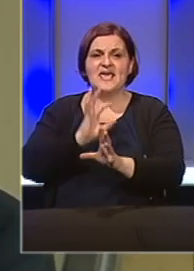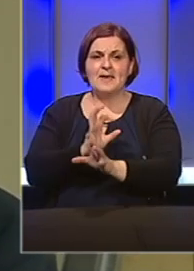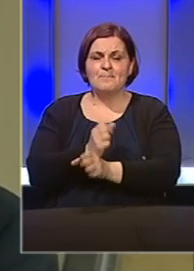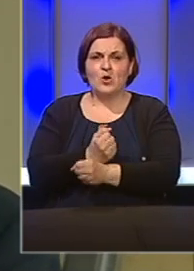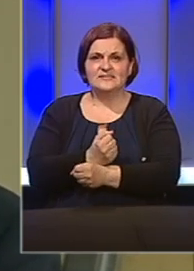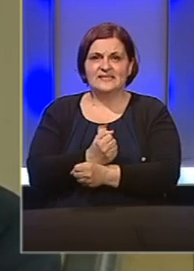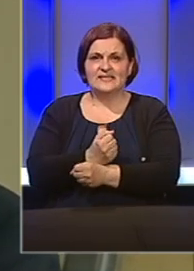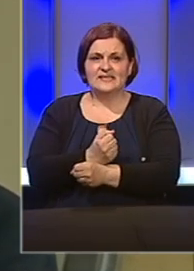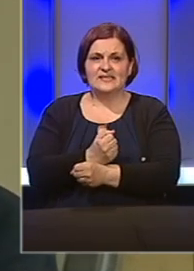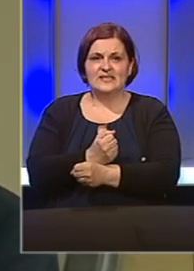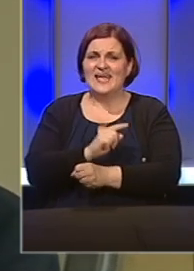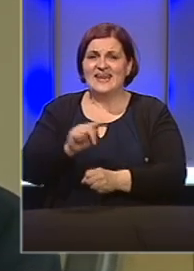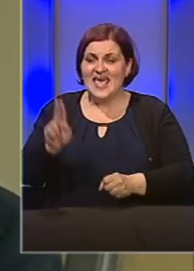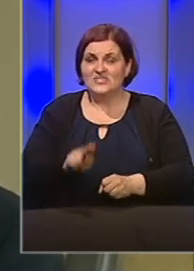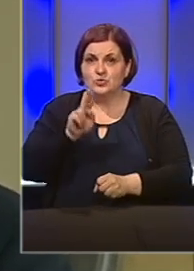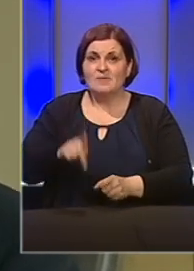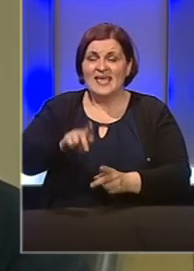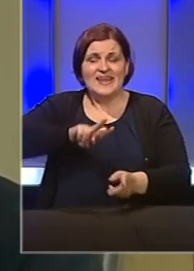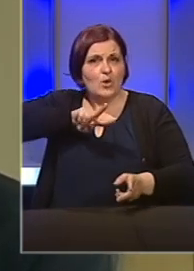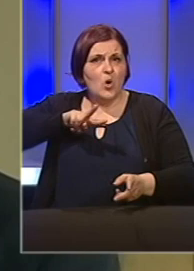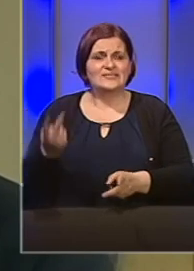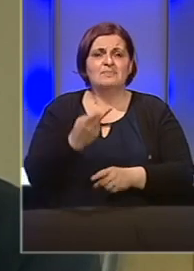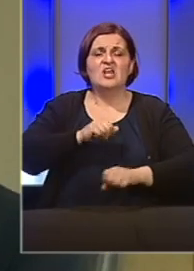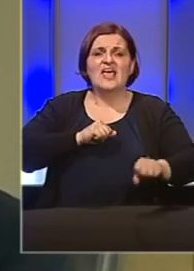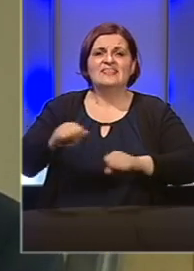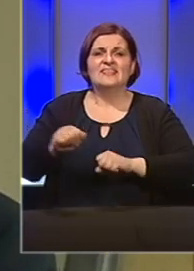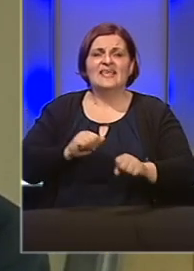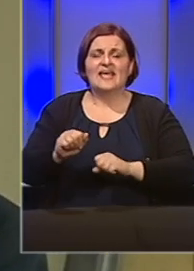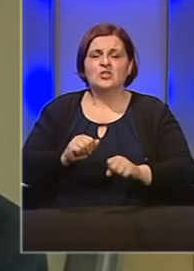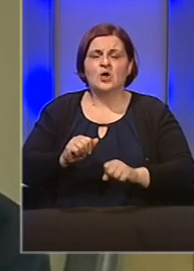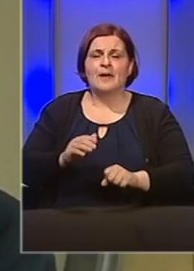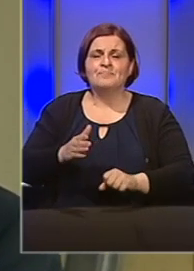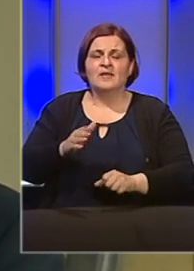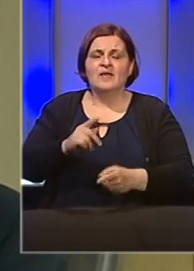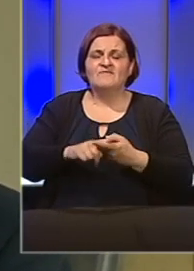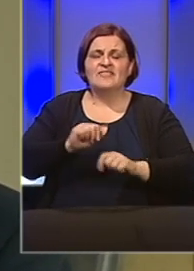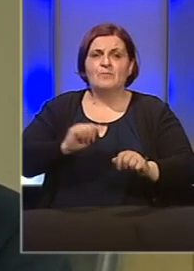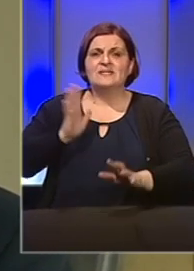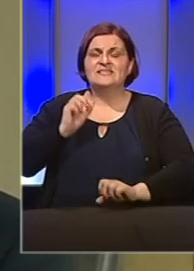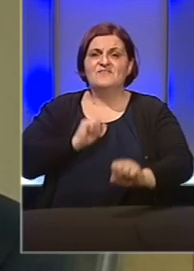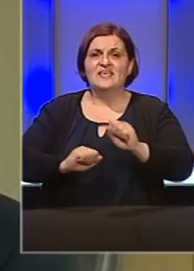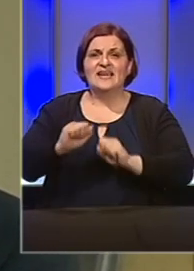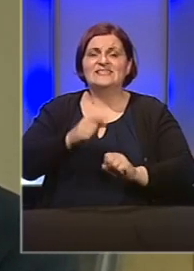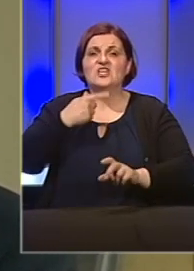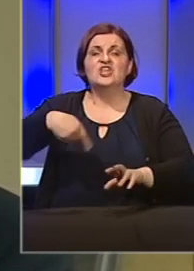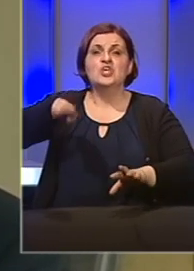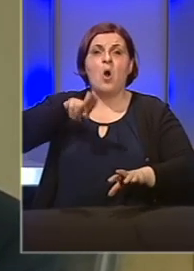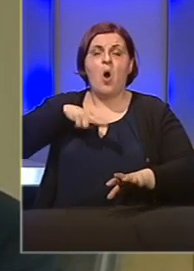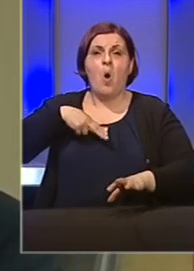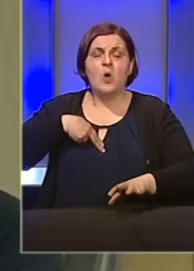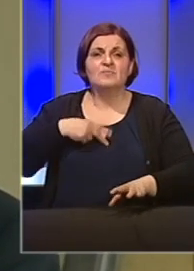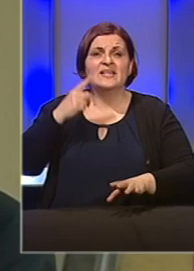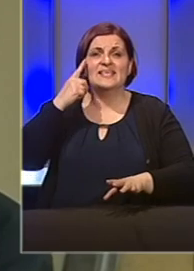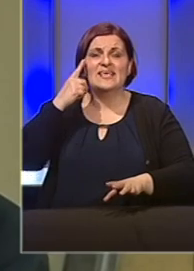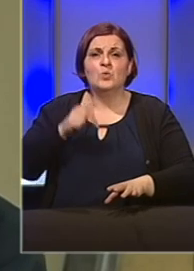Hercegovine ne suspenziju, nego smjenu direktora Federalne uprave civilne zaštite, također odgovornost u